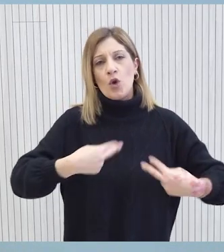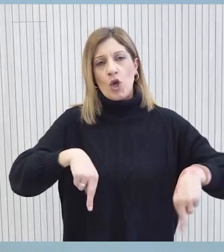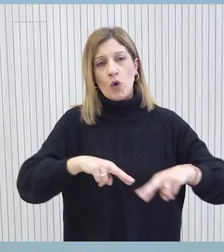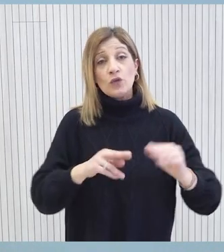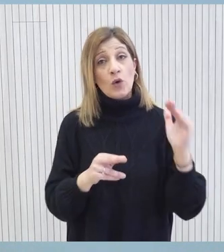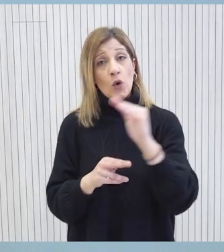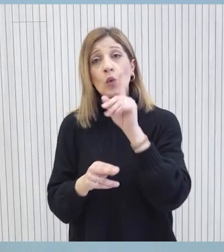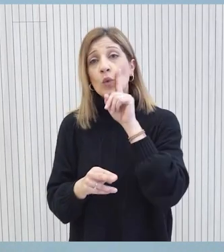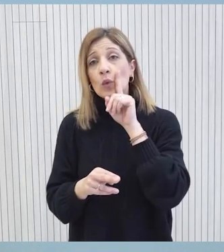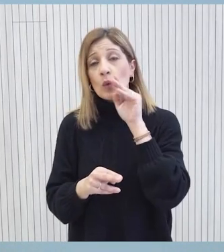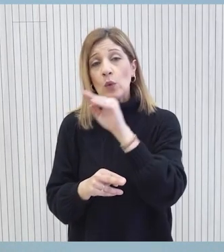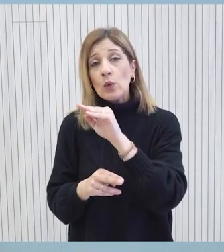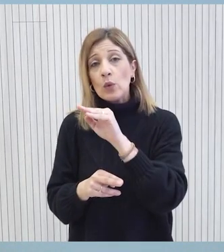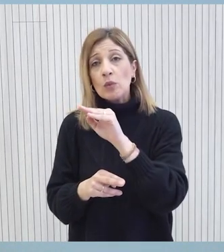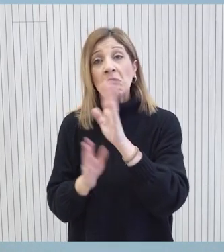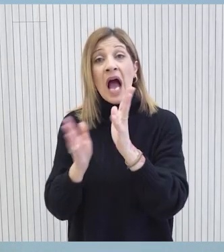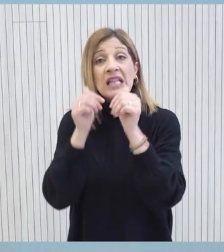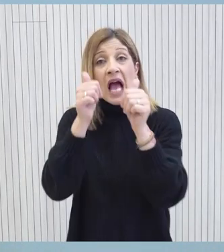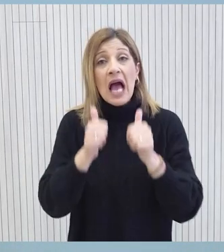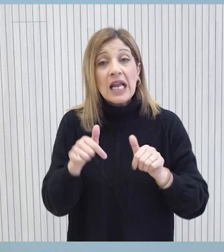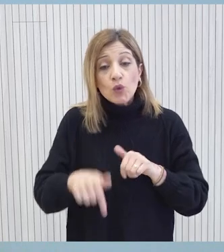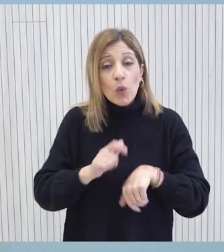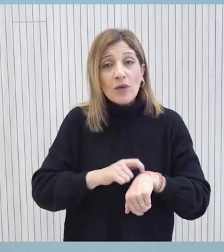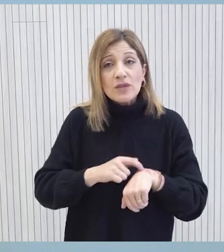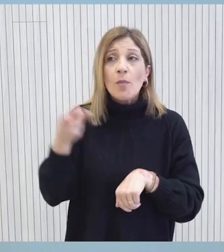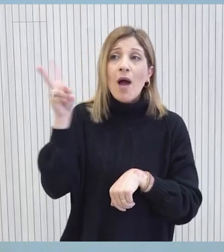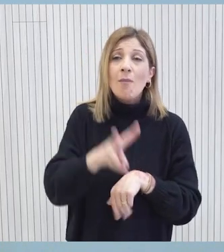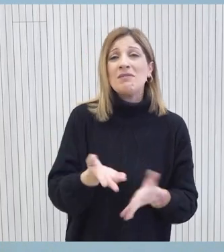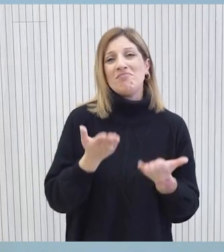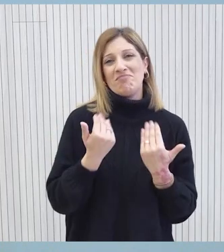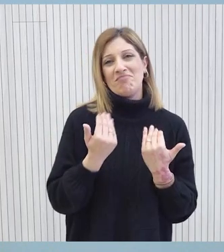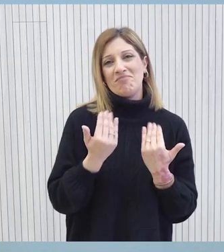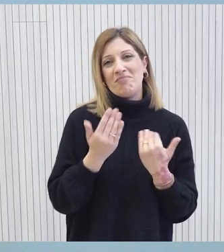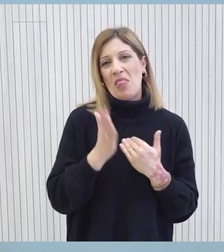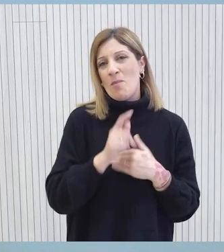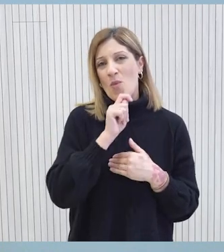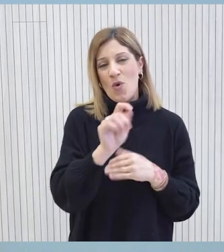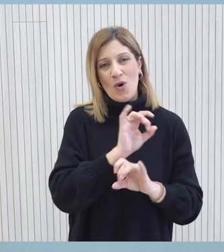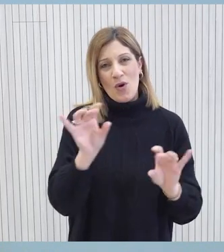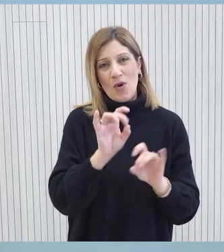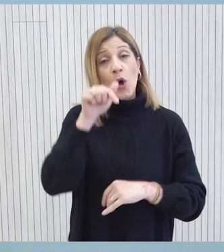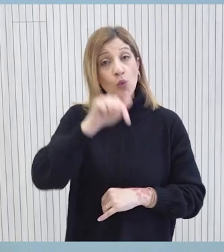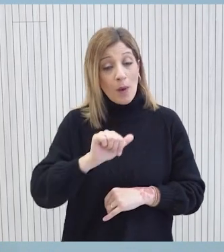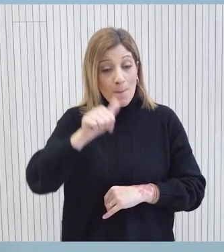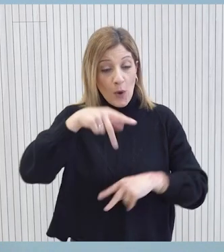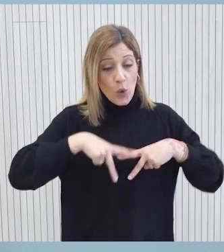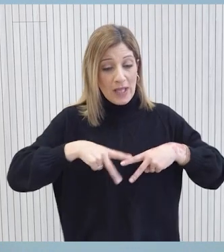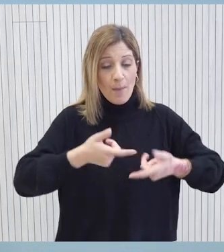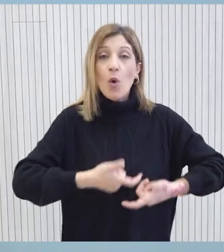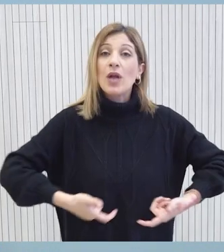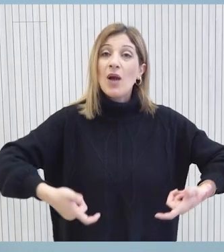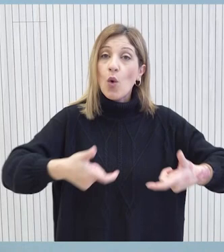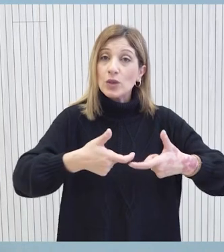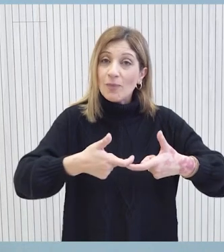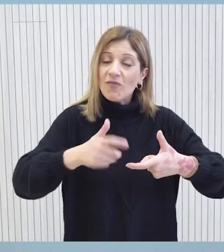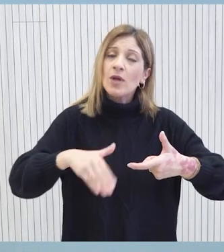Είχουμε κάτι από αυτού του πελαιτή που μπορούμε να ανακοινώσουν? Δεν υπάρχει κάτι το οποίο μπορώ να σας πω αυτή τη στιγμή. Επαναλαμβάνω, θα πρέπει πρώτα να συζητηθεί σε επίπεδο Υπουργικού Συμβουλίου